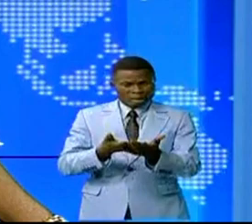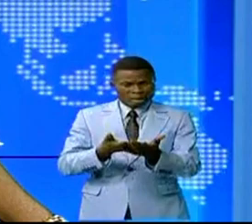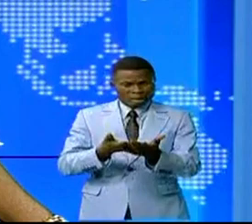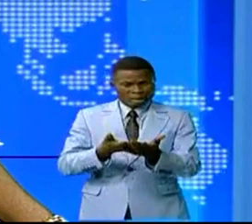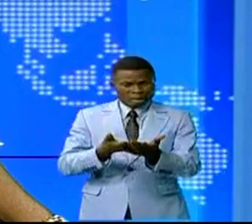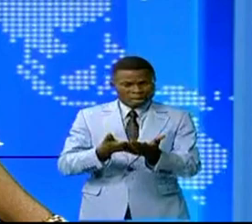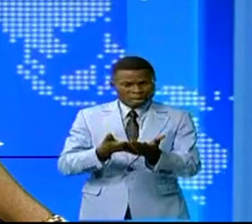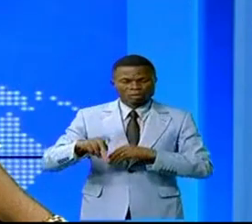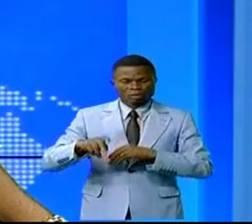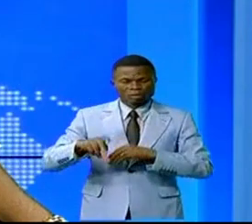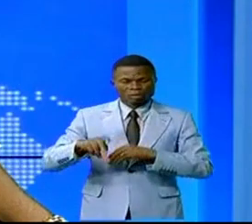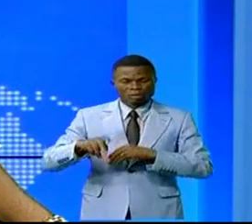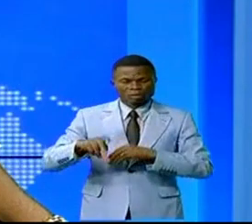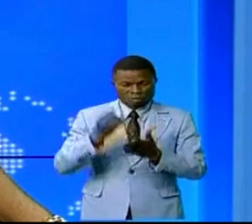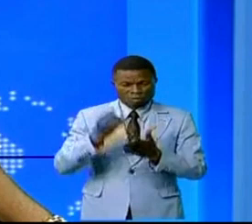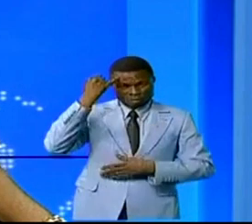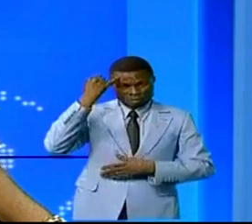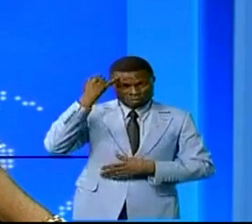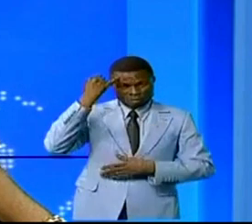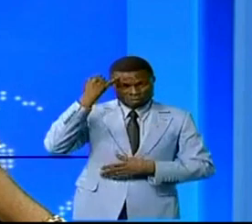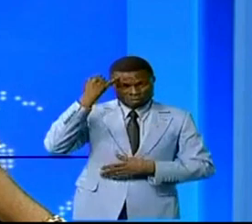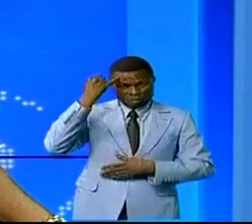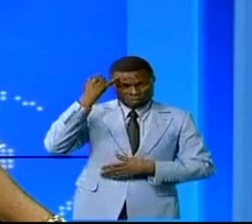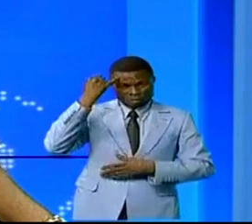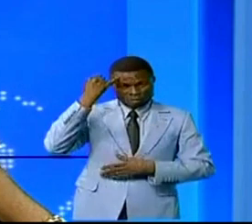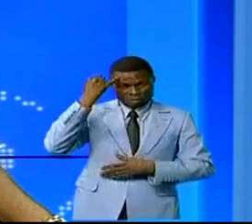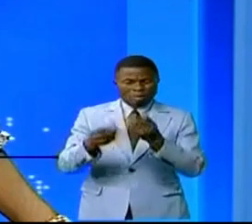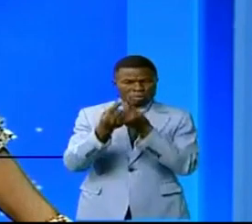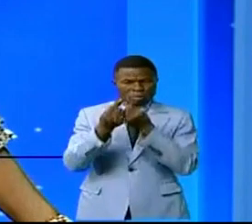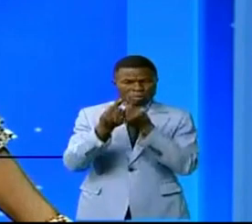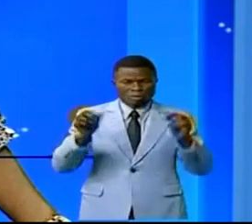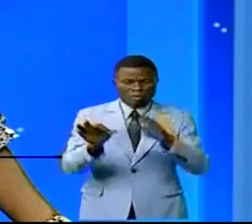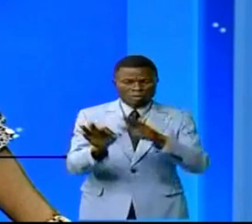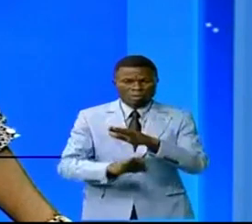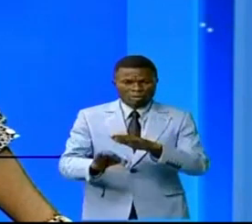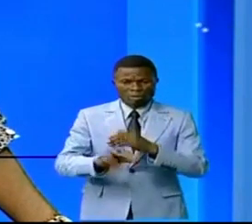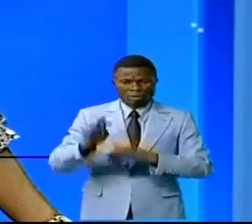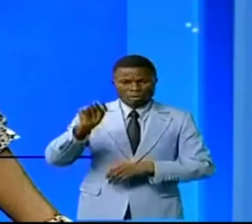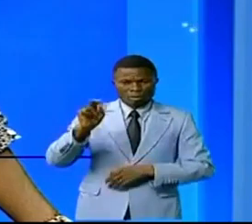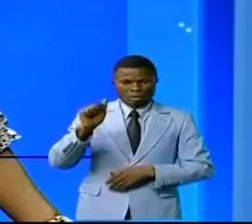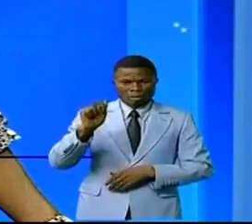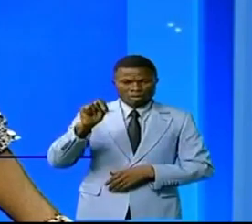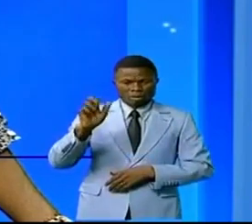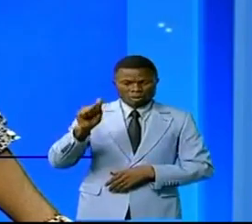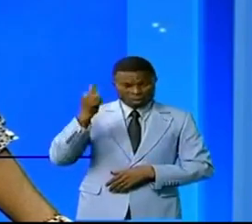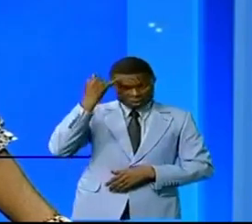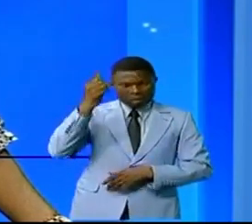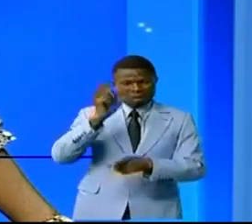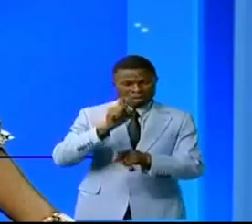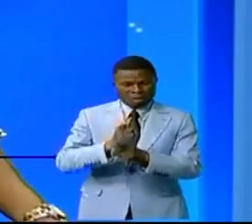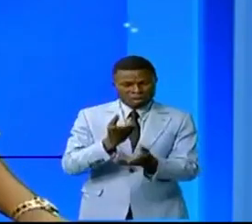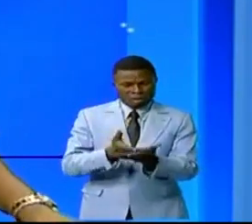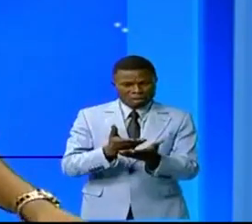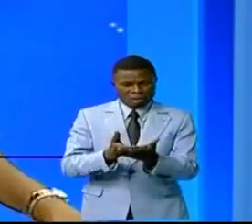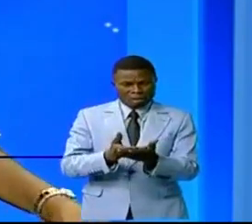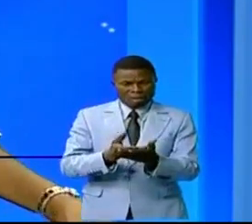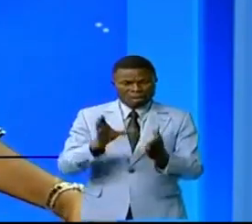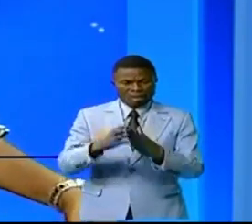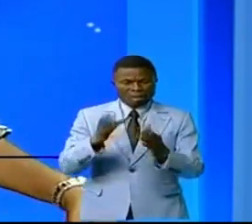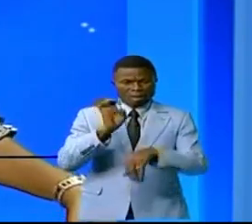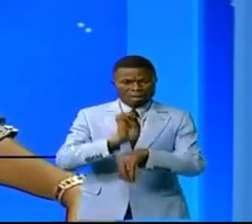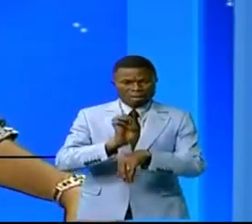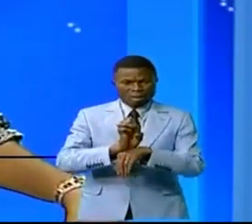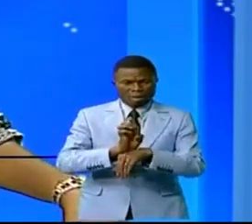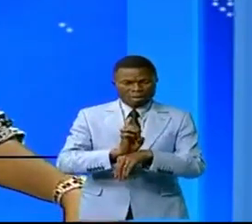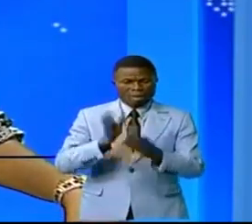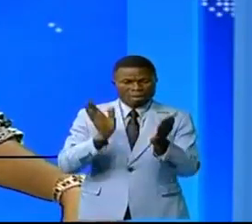tous s'inscrit dans l'optique de la gratuité de l'enseignement. La fondation Nana Pembe est dans cette logique avec la reprise de cours effectifs